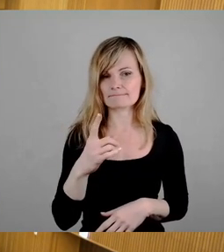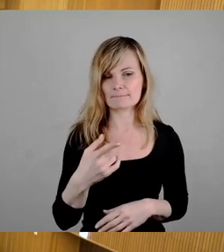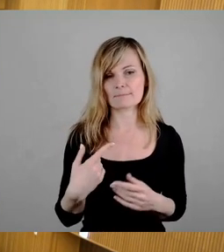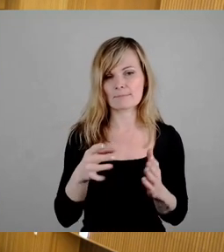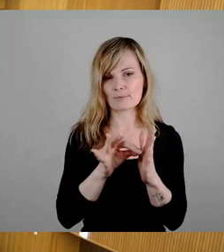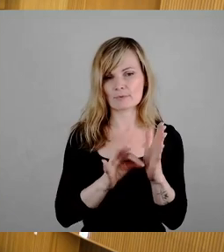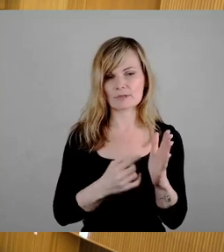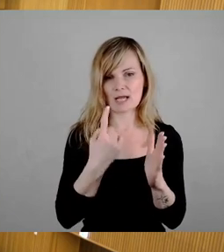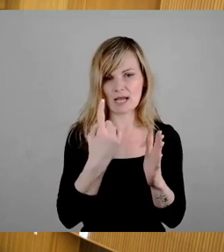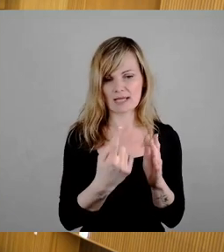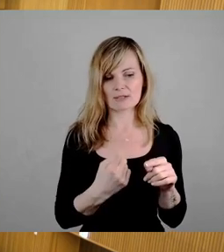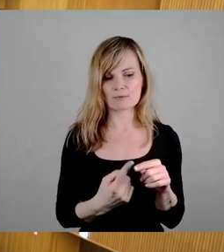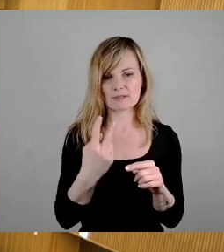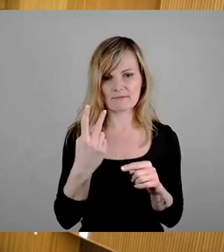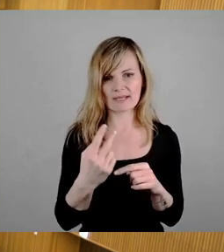und 2.